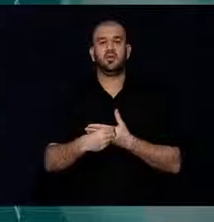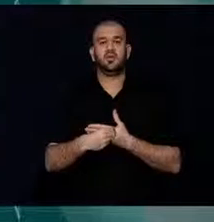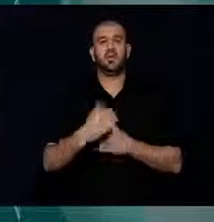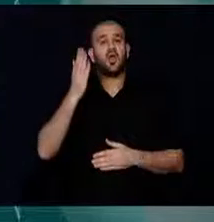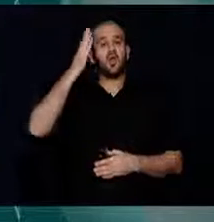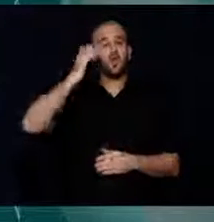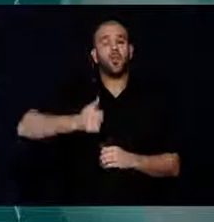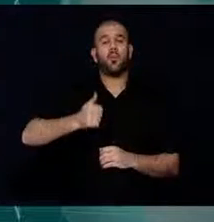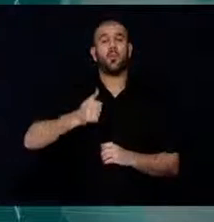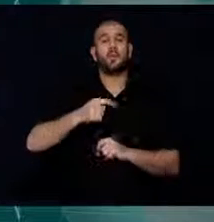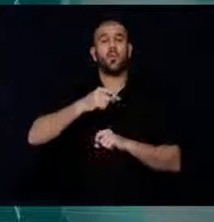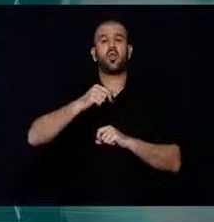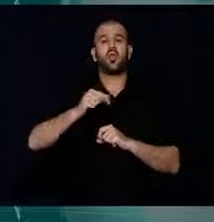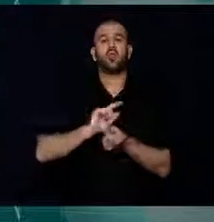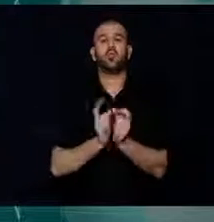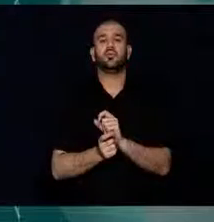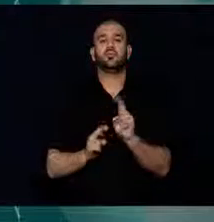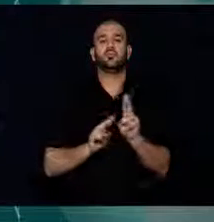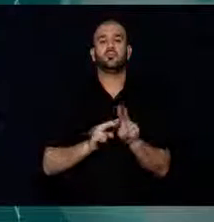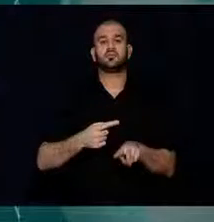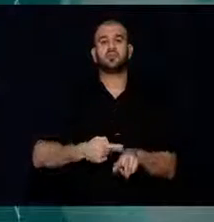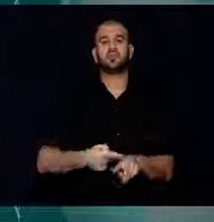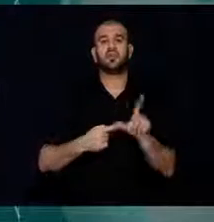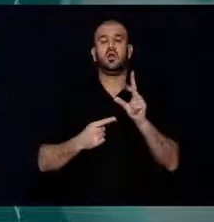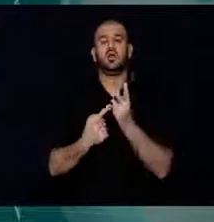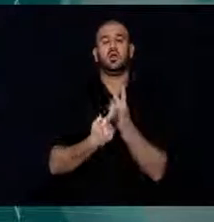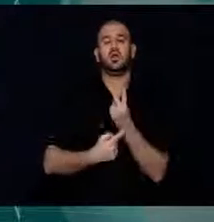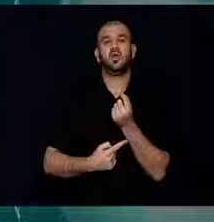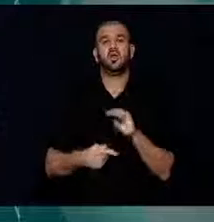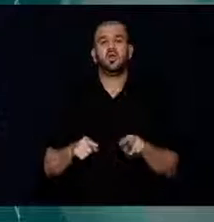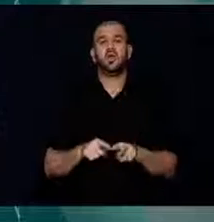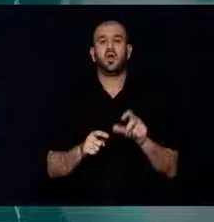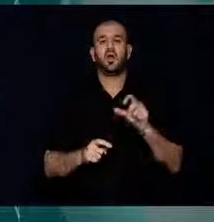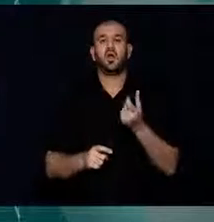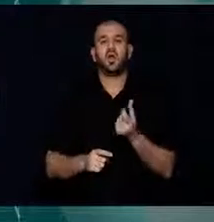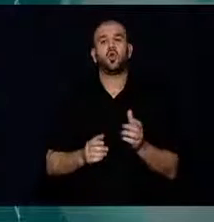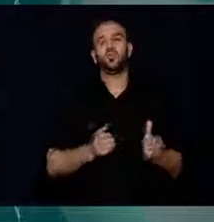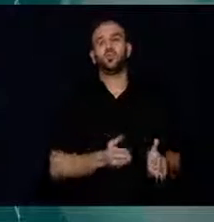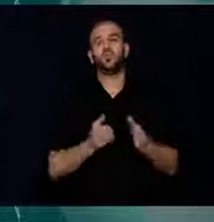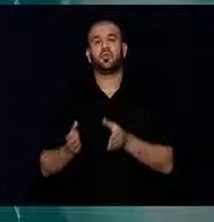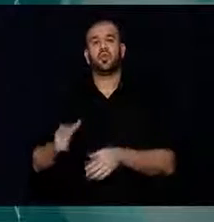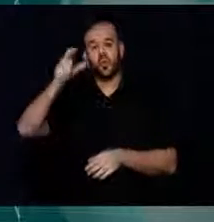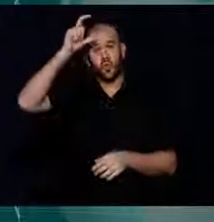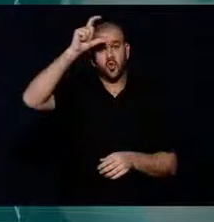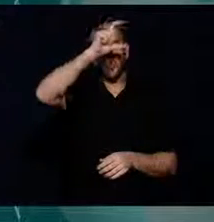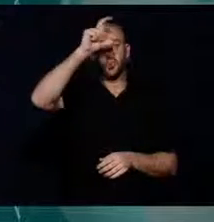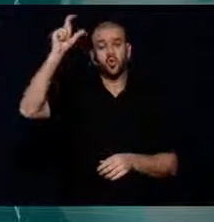Ömer Kalyoncu, Türkiye Lefkoşa Büyükelçisi Derya Kambay,